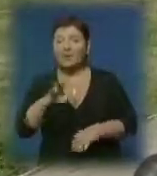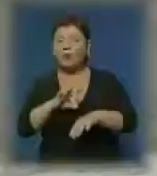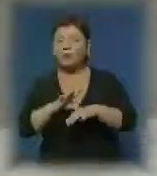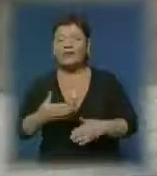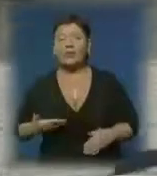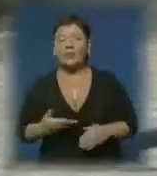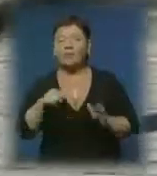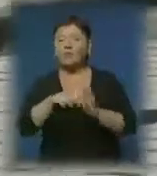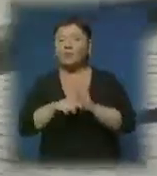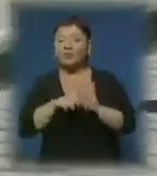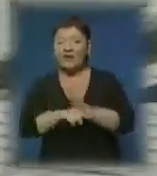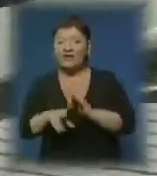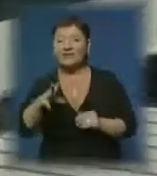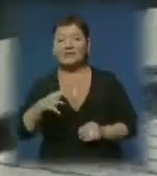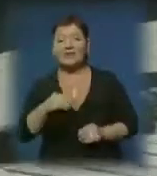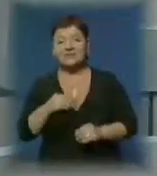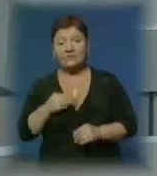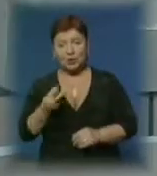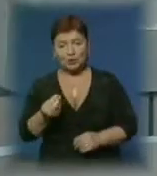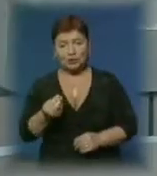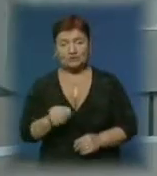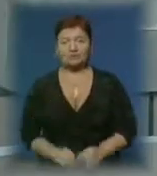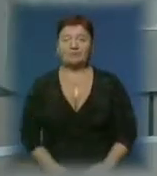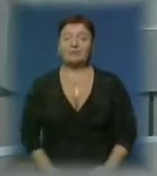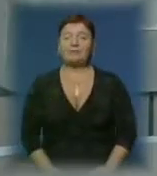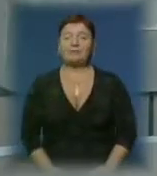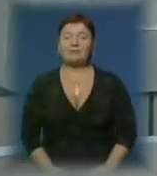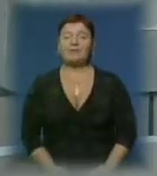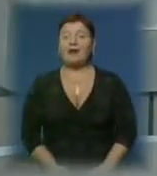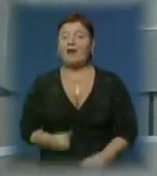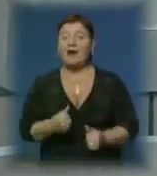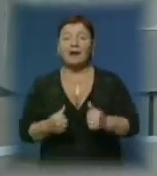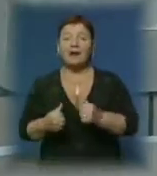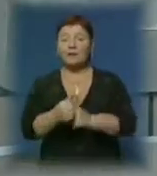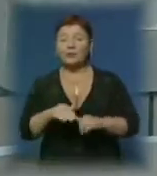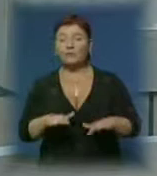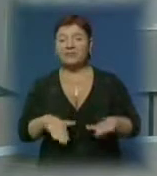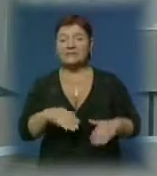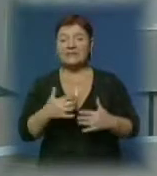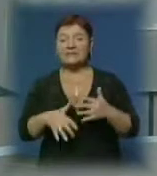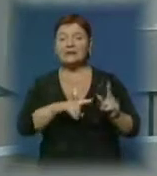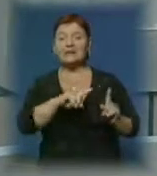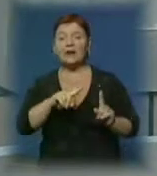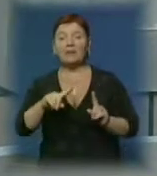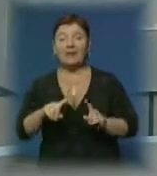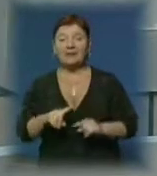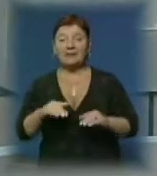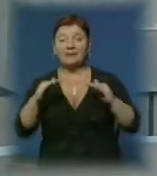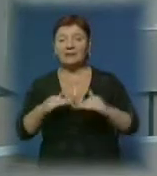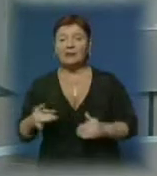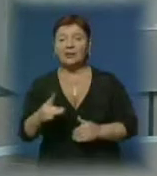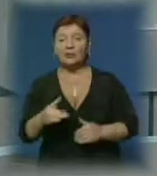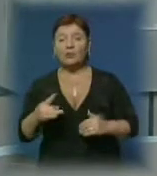оперативні втручання за власний кошт. Рейтингове місце Закарпаття серед інших регіонів знизив